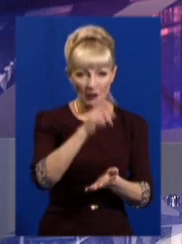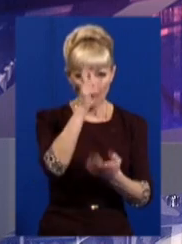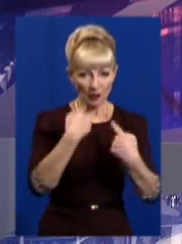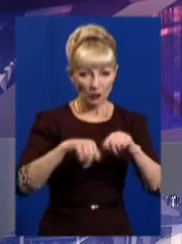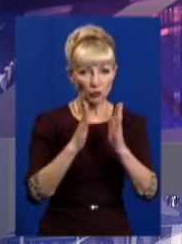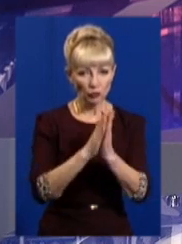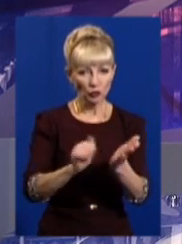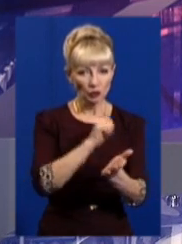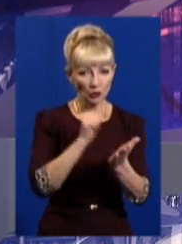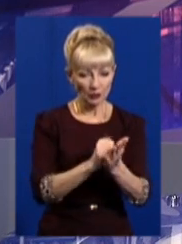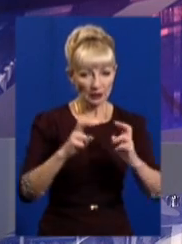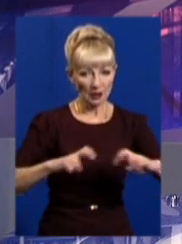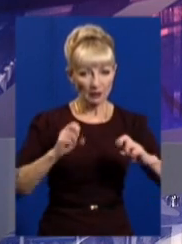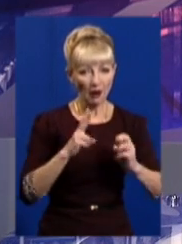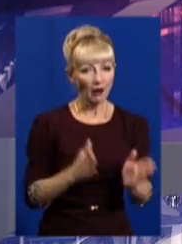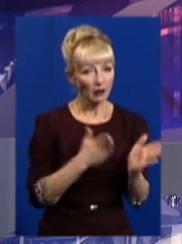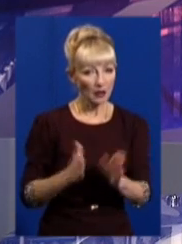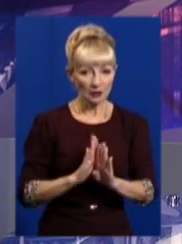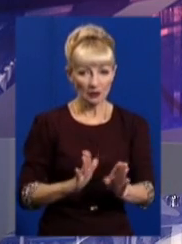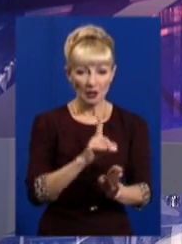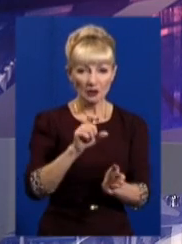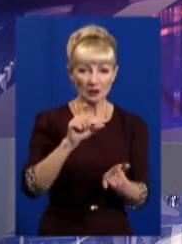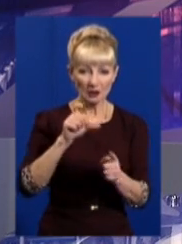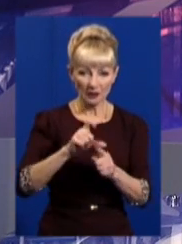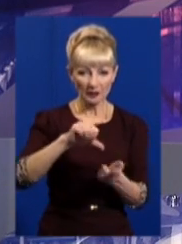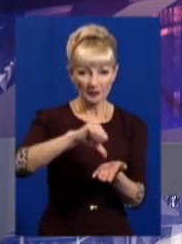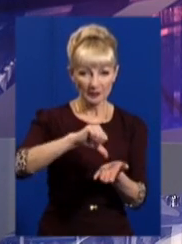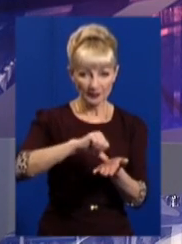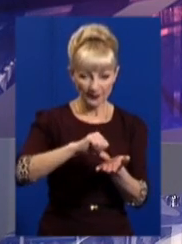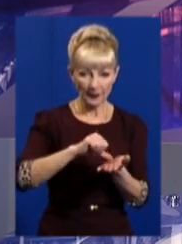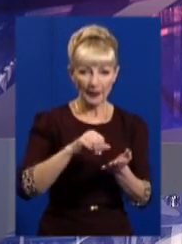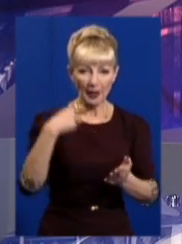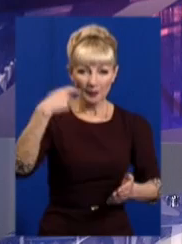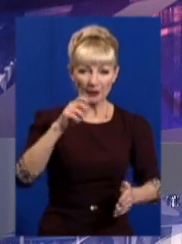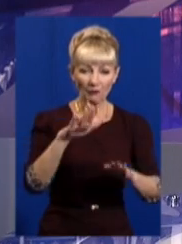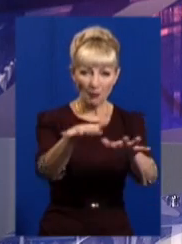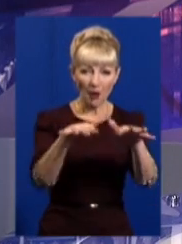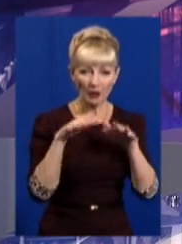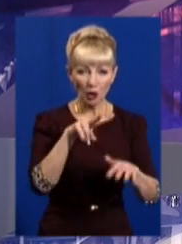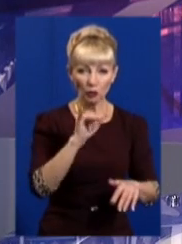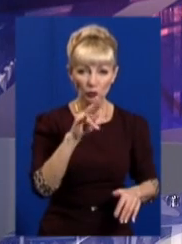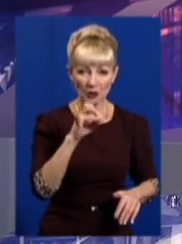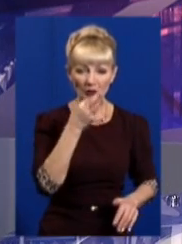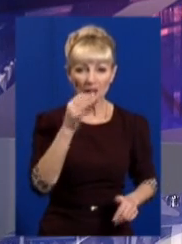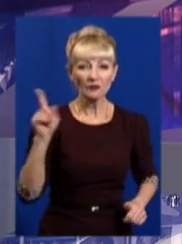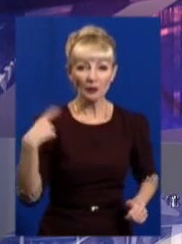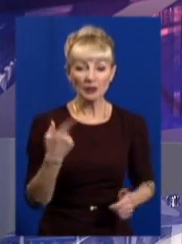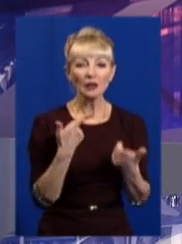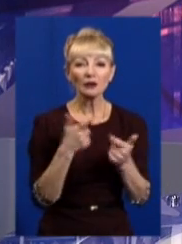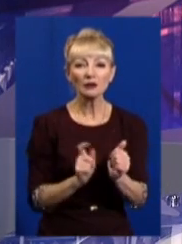документ як невідкладний. За словами представниці президента в парламенті Ірини Луценко, законопроект передбачає, що в областях, де